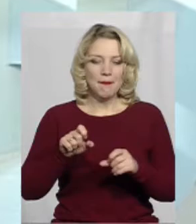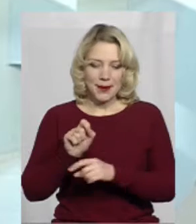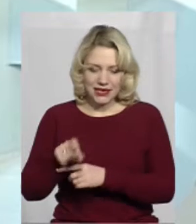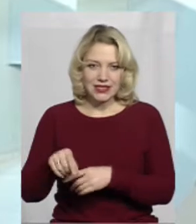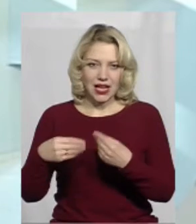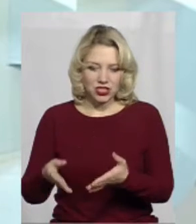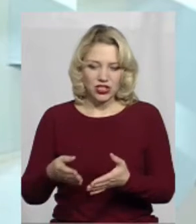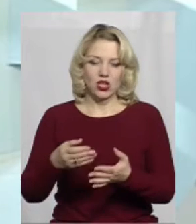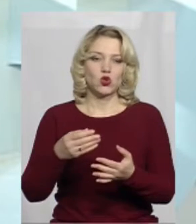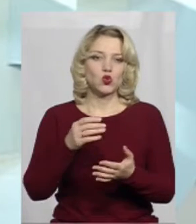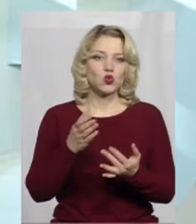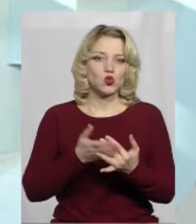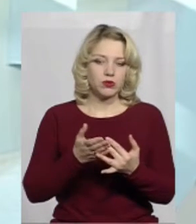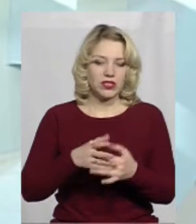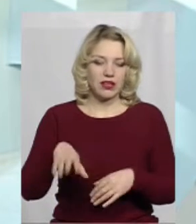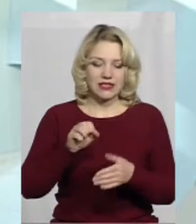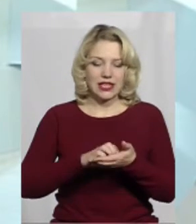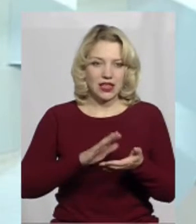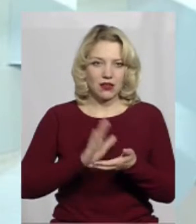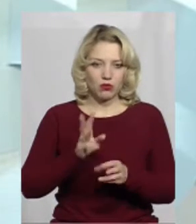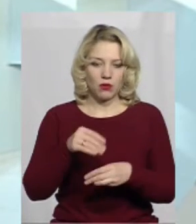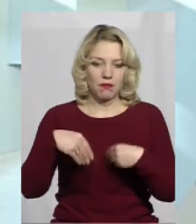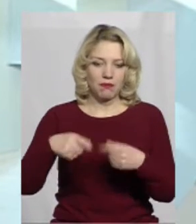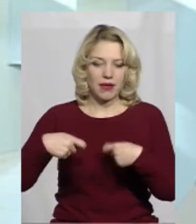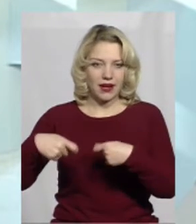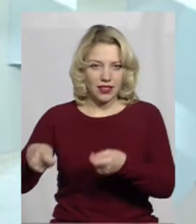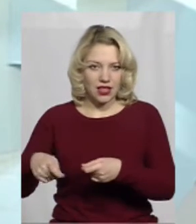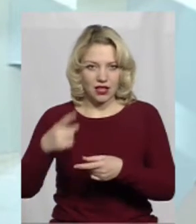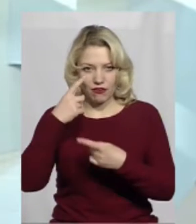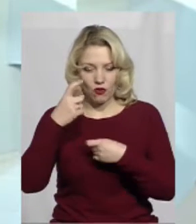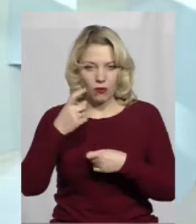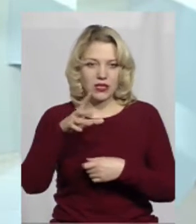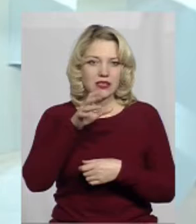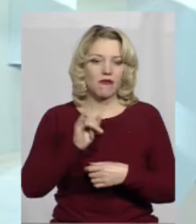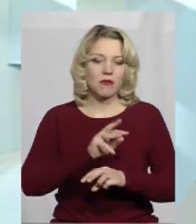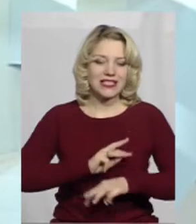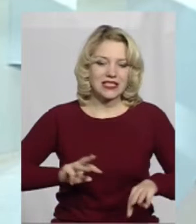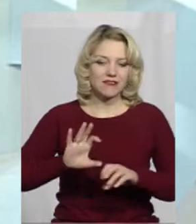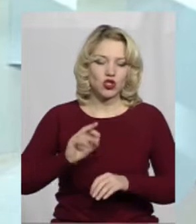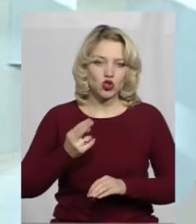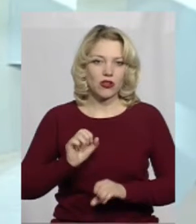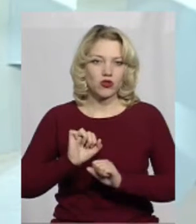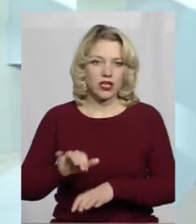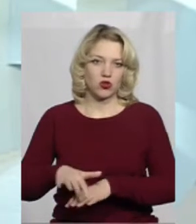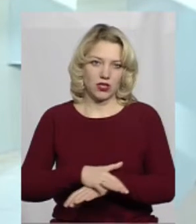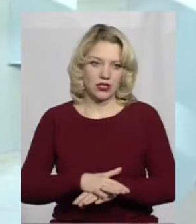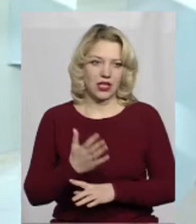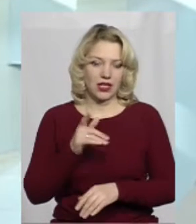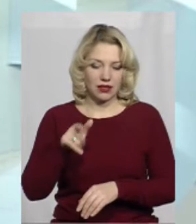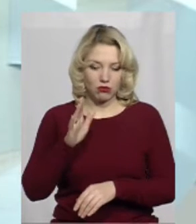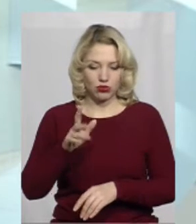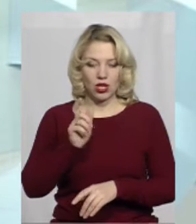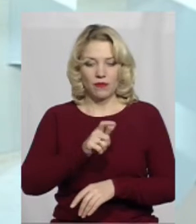субсидій, всі дані будуть передані Міністерству соціальної політики України, яке в свою чергу буде